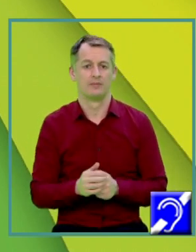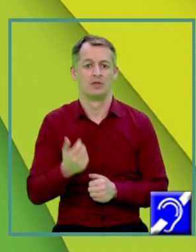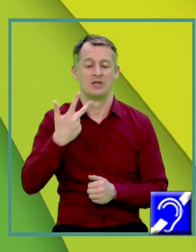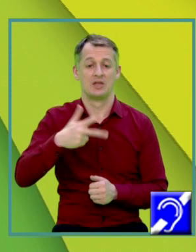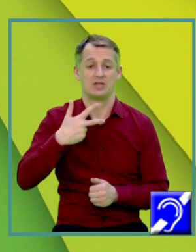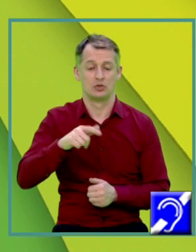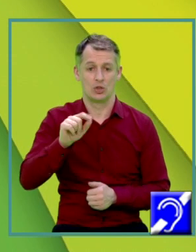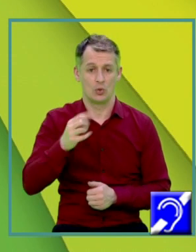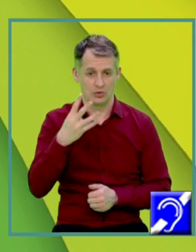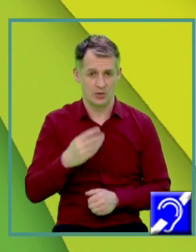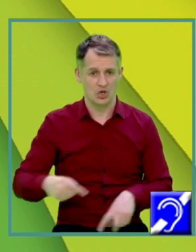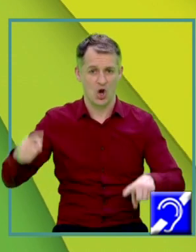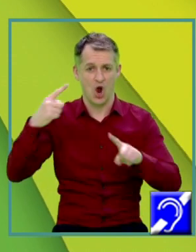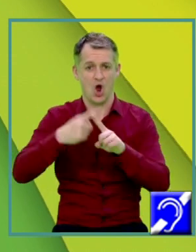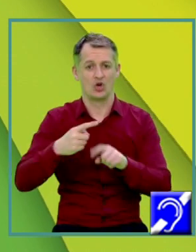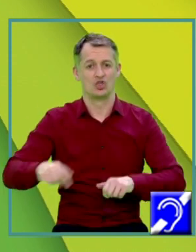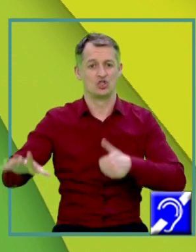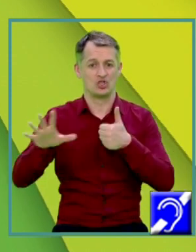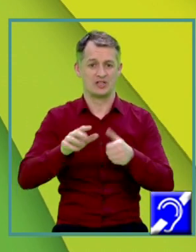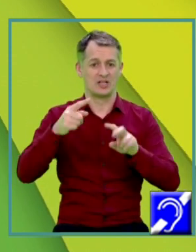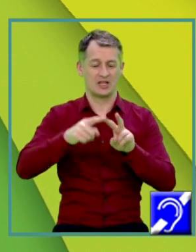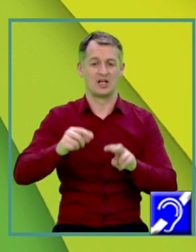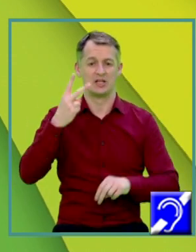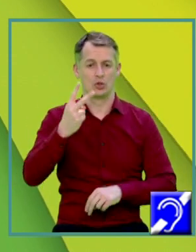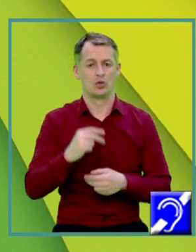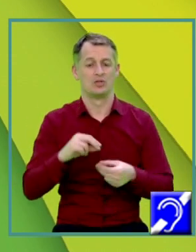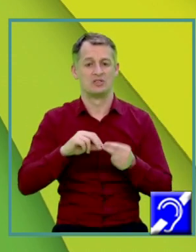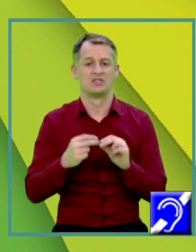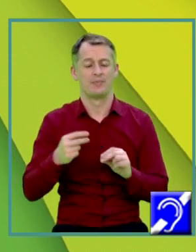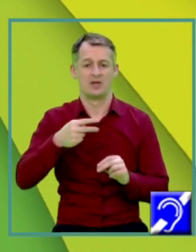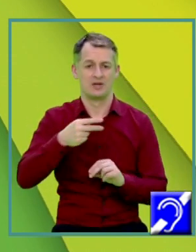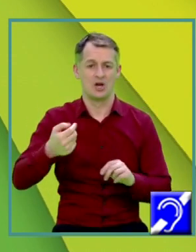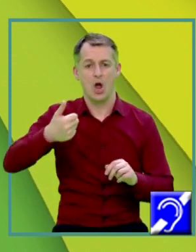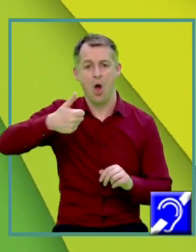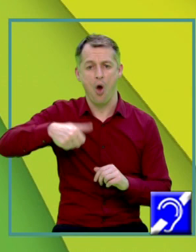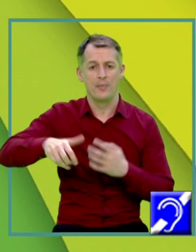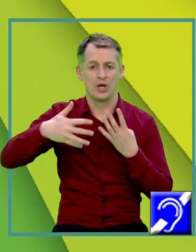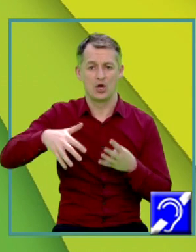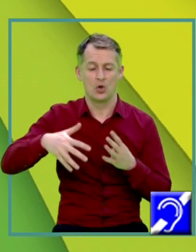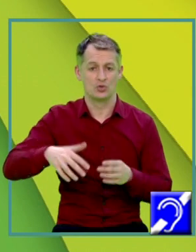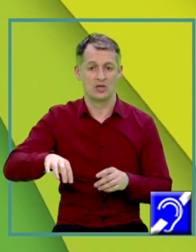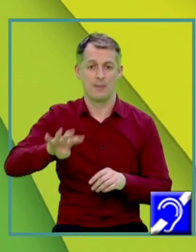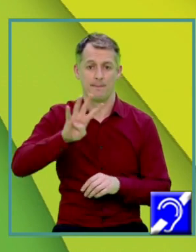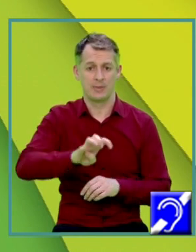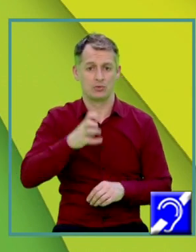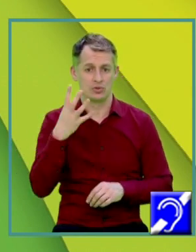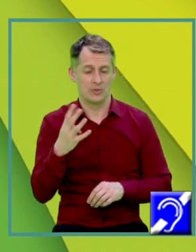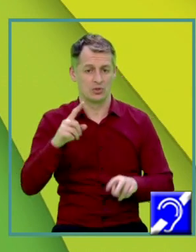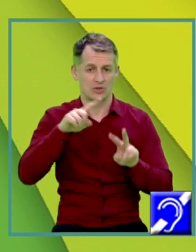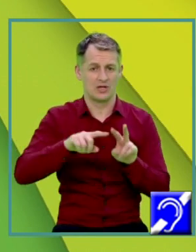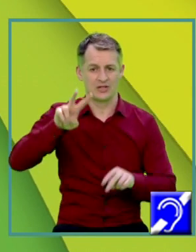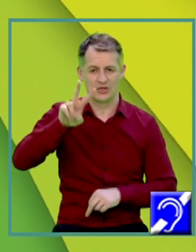ori 6 radical din 2 Adică 1944 radical din 2